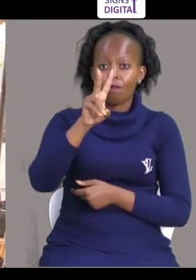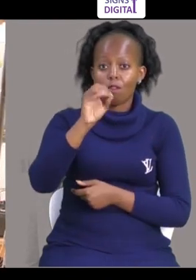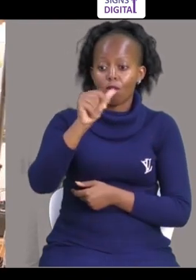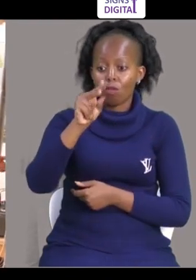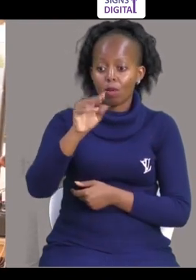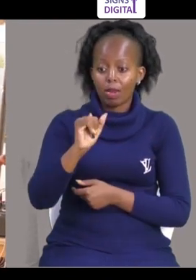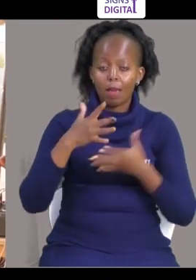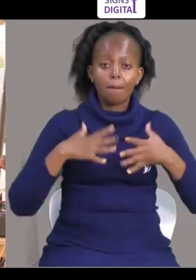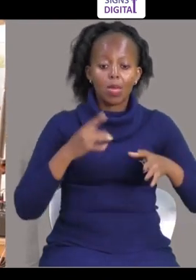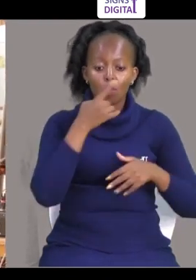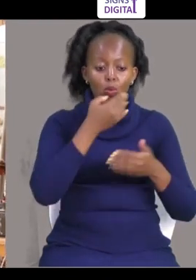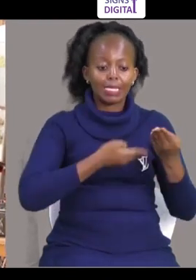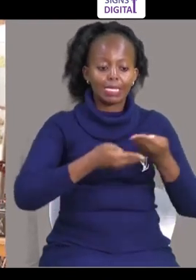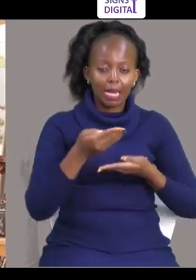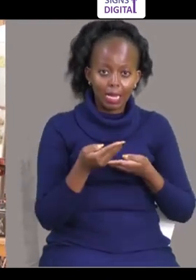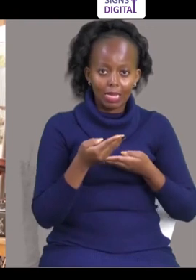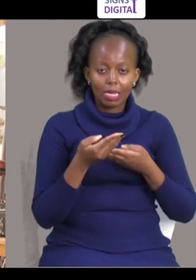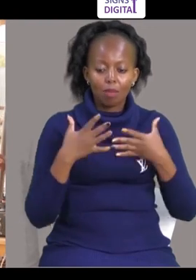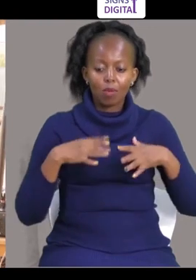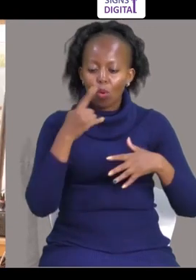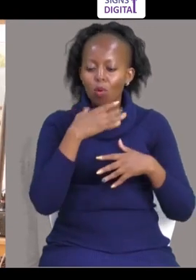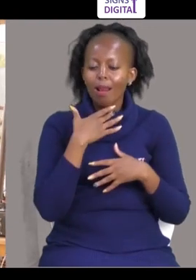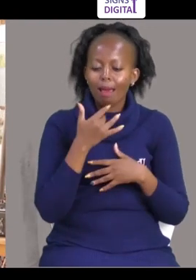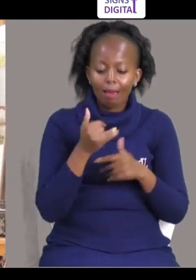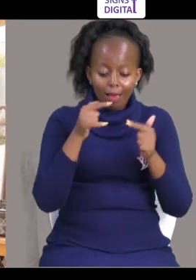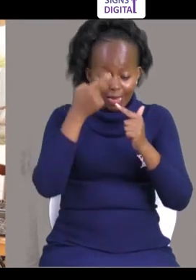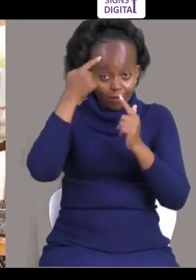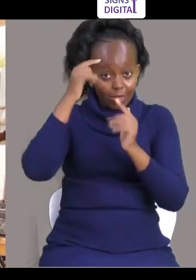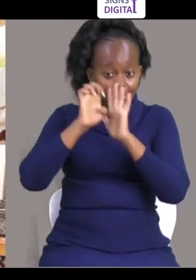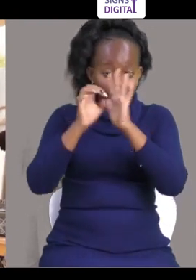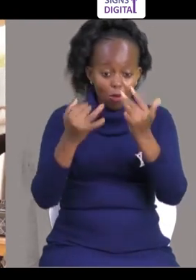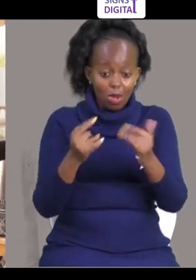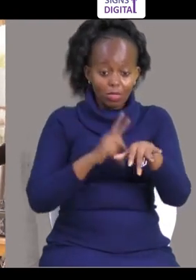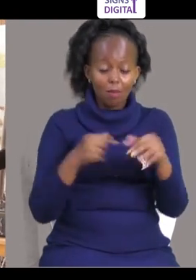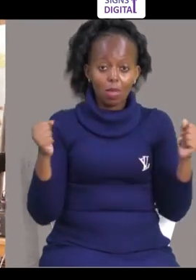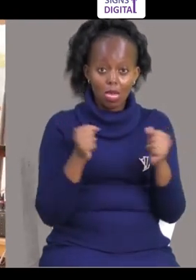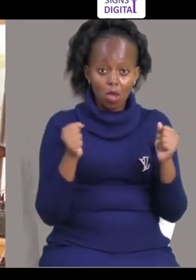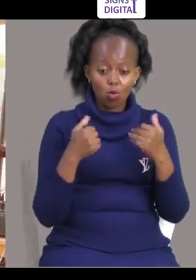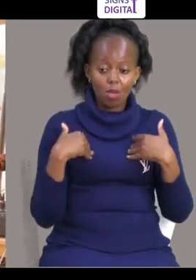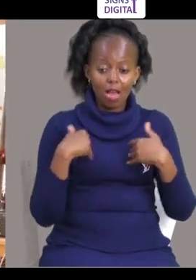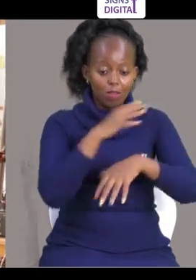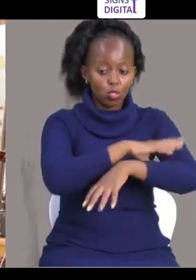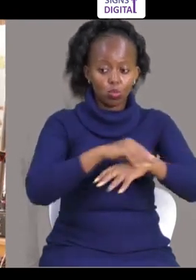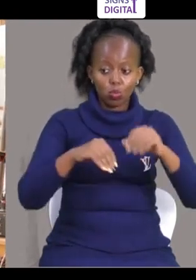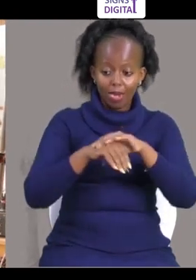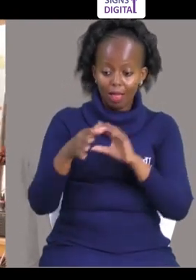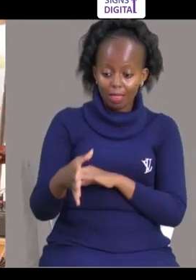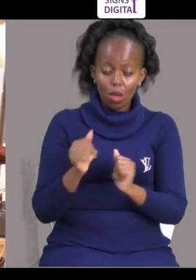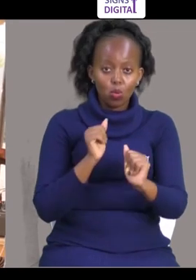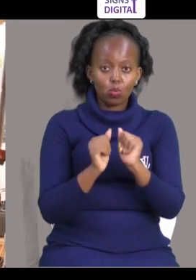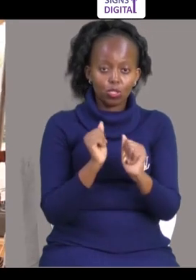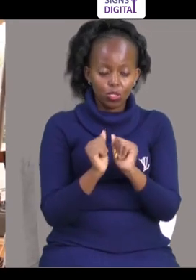chakumoku vavuani wale wanauza kwa wale wanauvao, wanaopenda wakati huu wabaridi